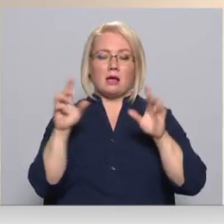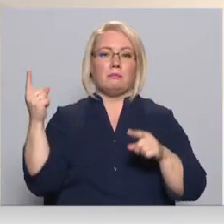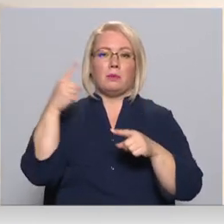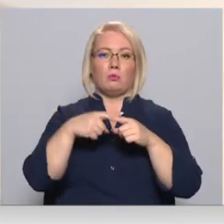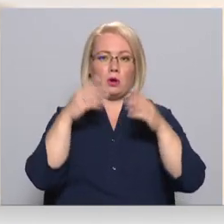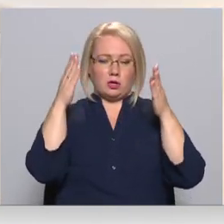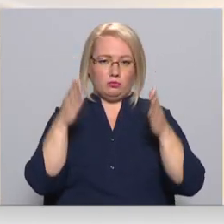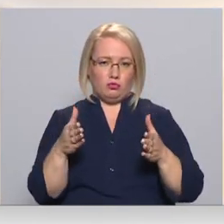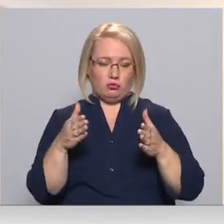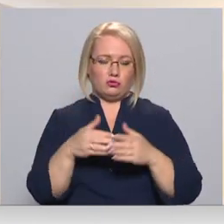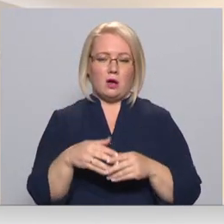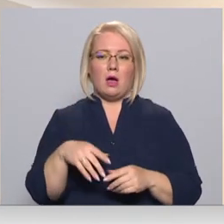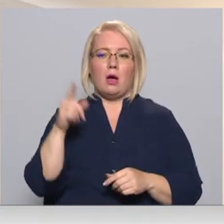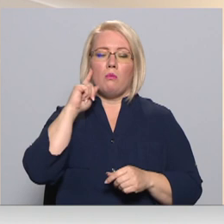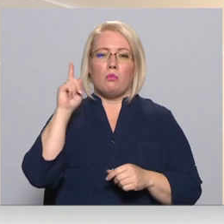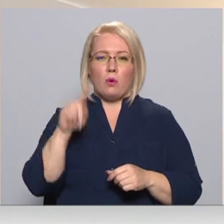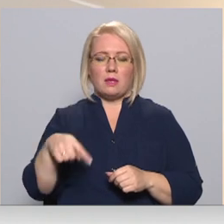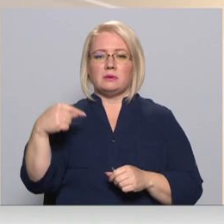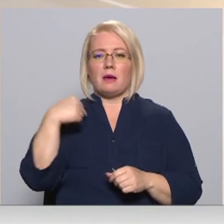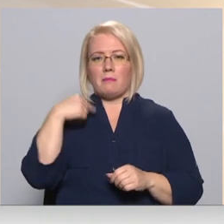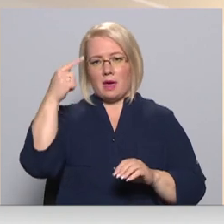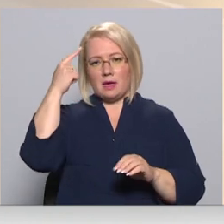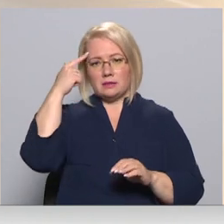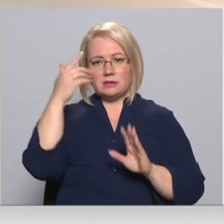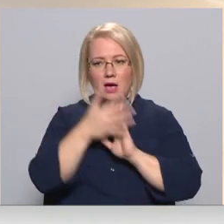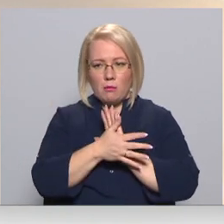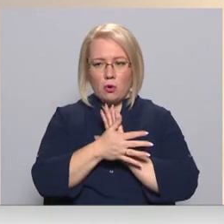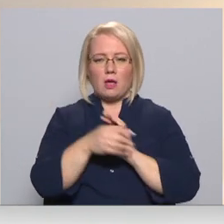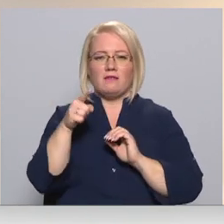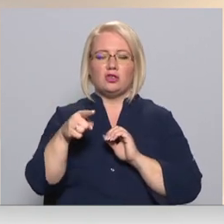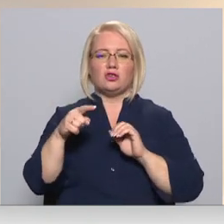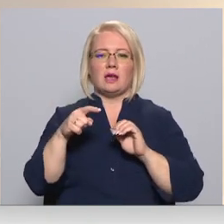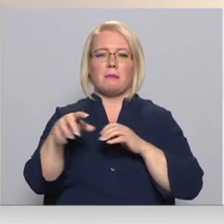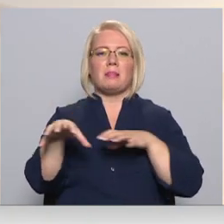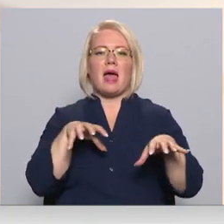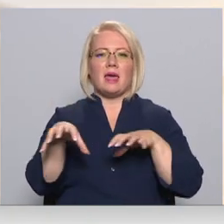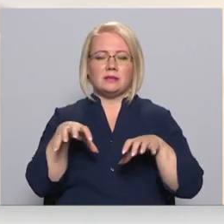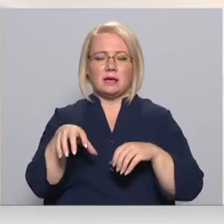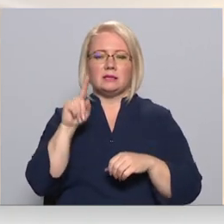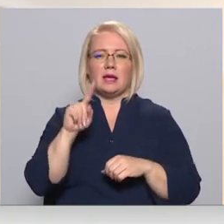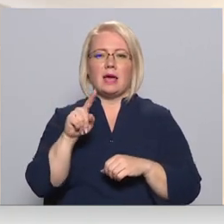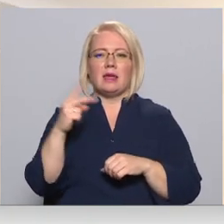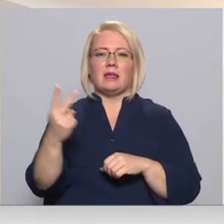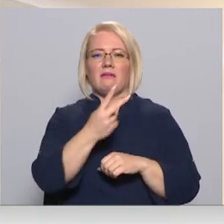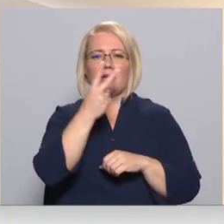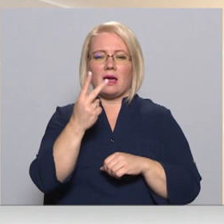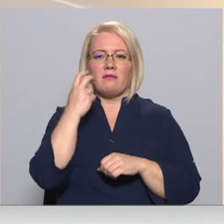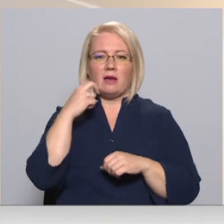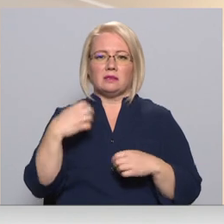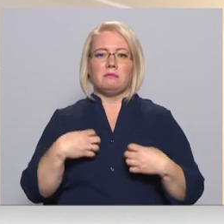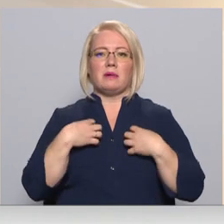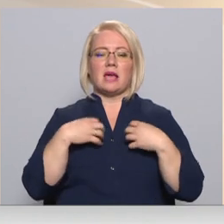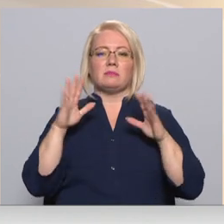Bešaubām mēs apzināmies to, ka viņš ir plēstējis tikai nepilnus divus gadus vecs, no viņa var priesmi